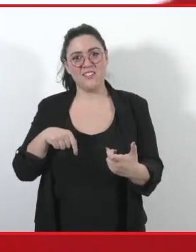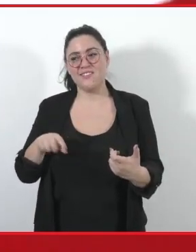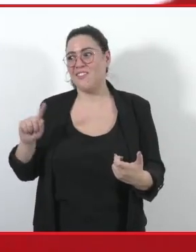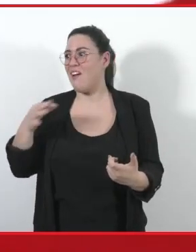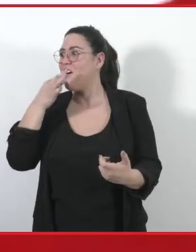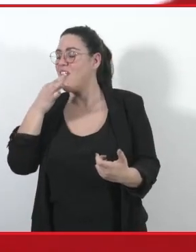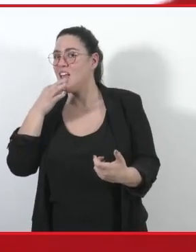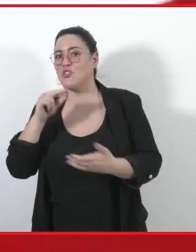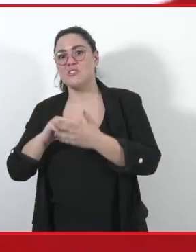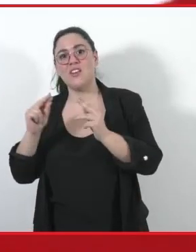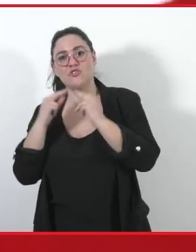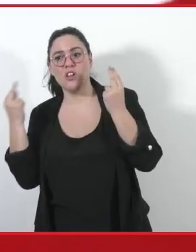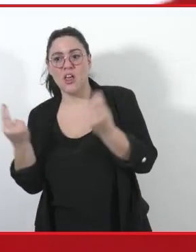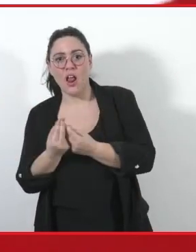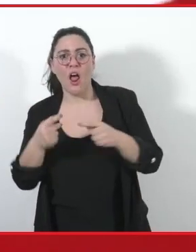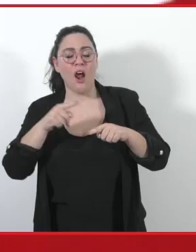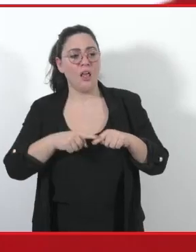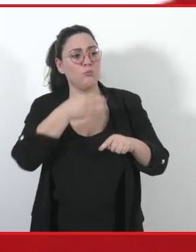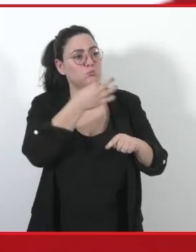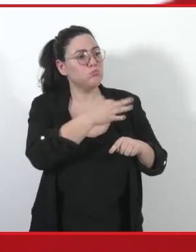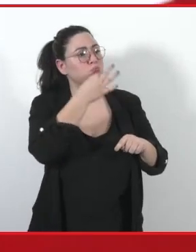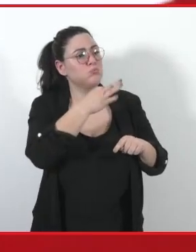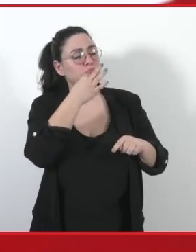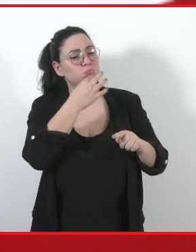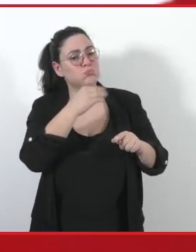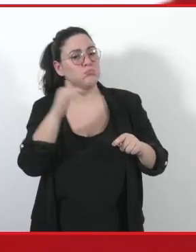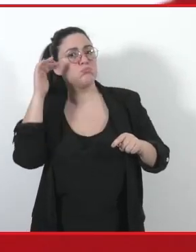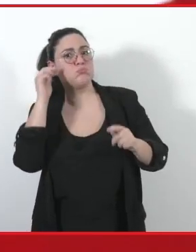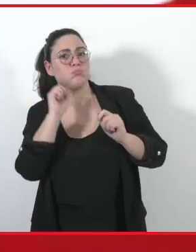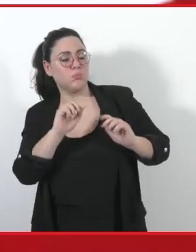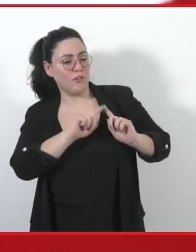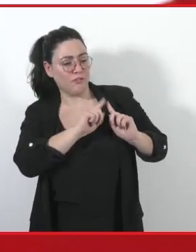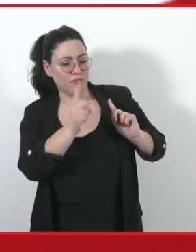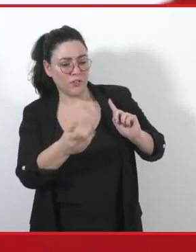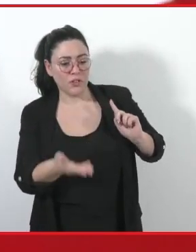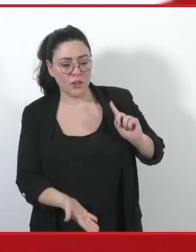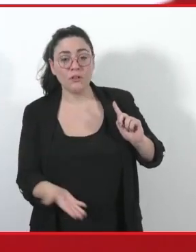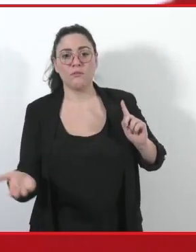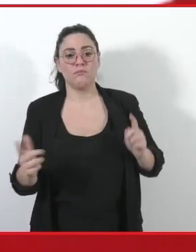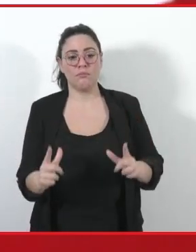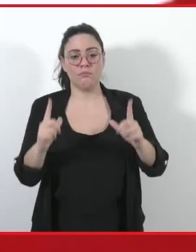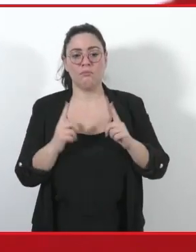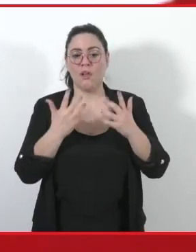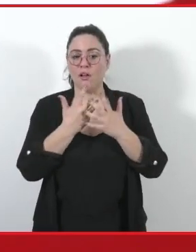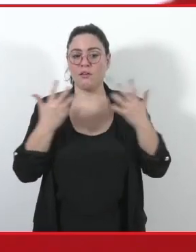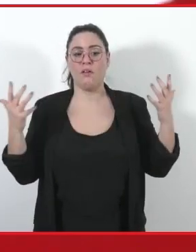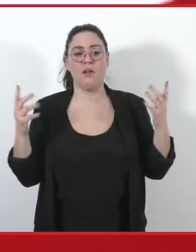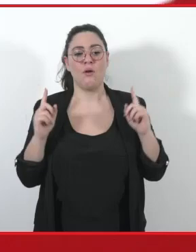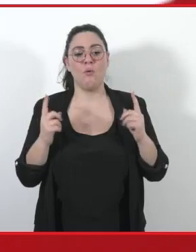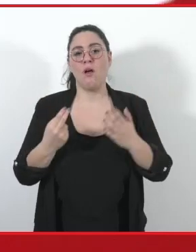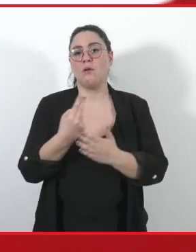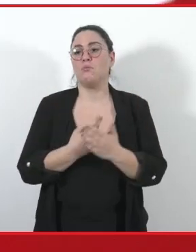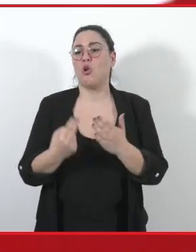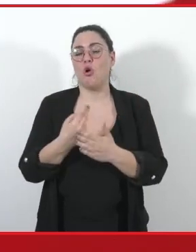contributi e gli approfondimenti che abbiamo avuto modo di ascoltare, sta riuscendo a delineare un progetto, il nostro